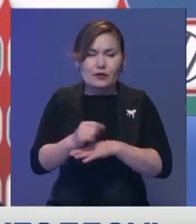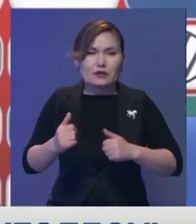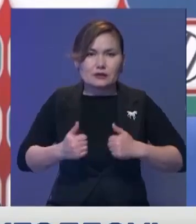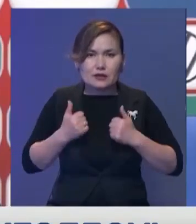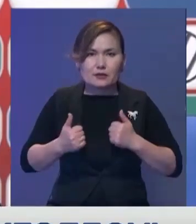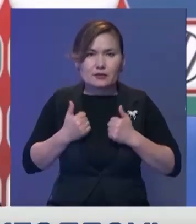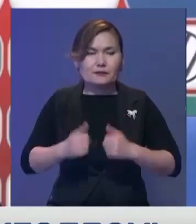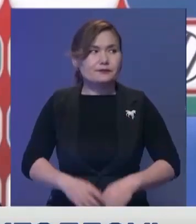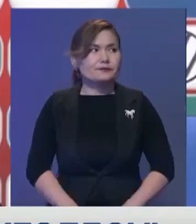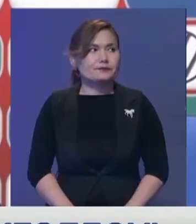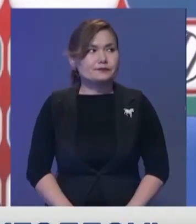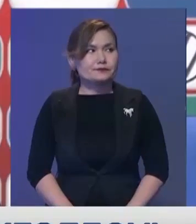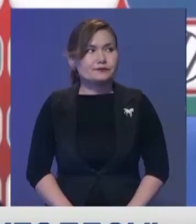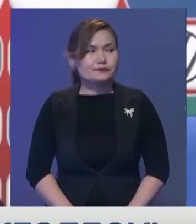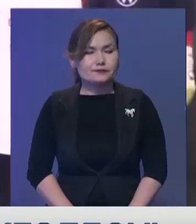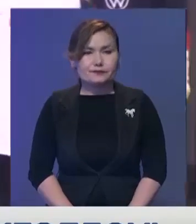болып дайдау жатымыз.